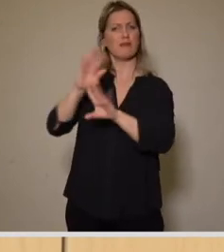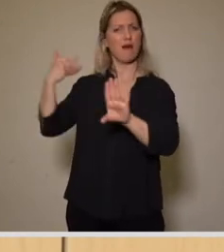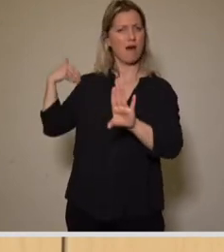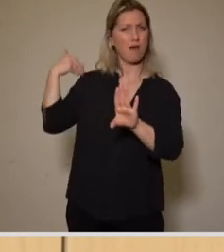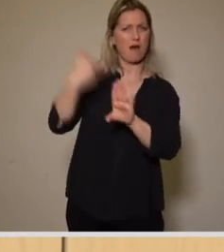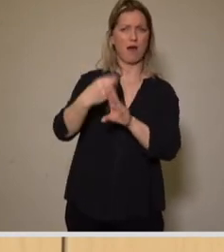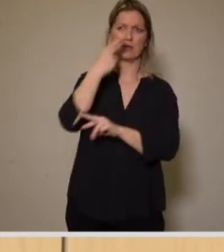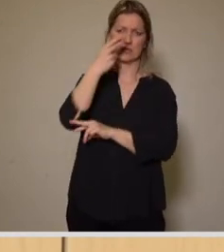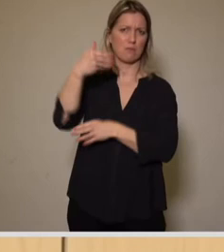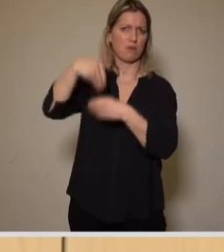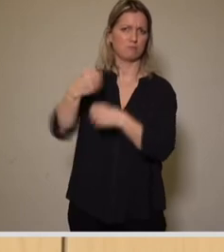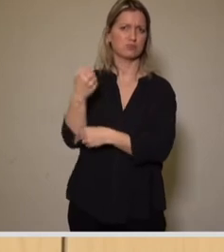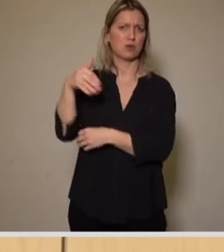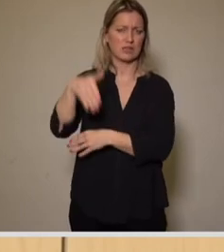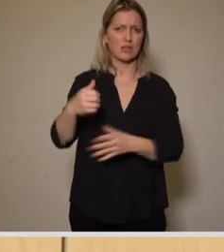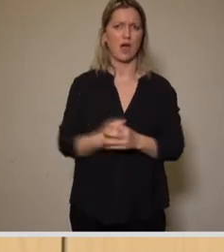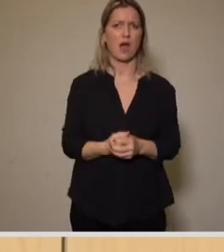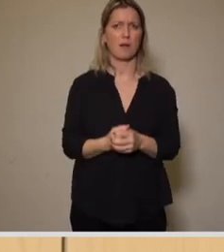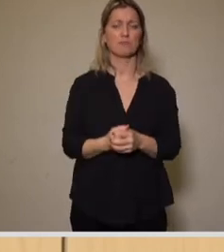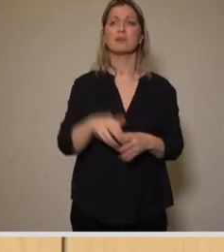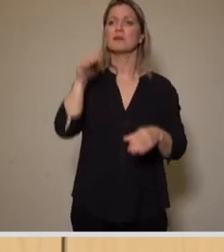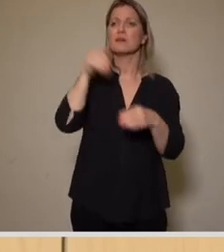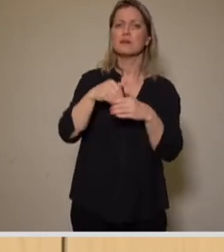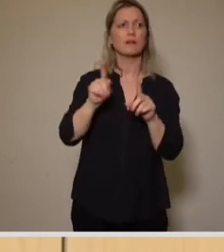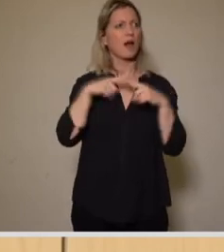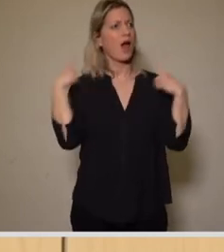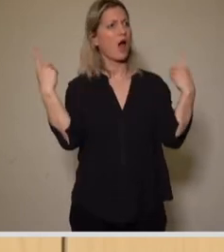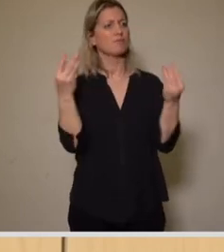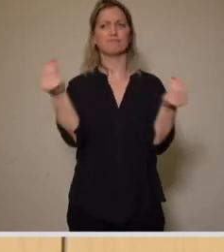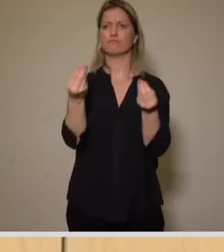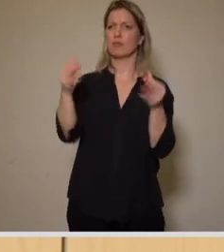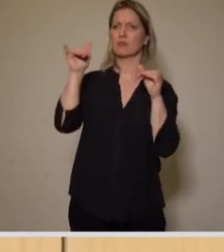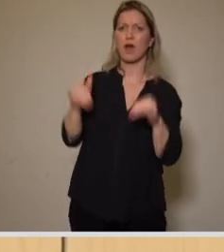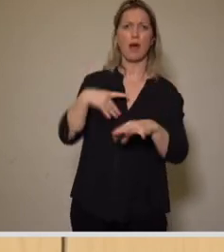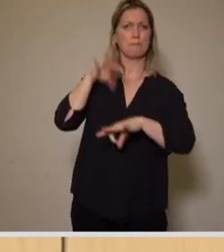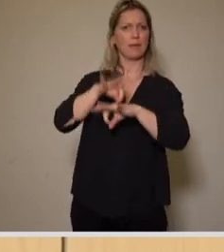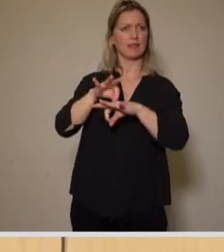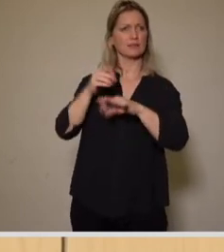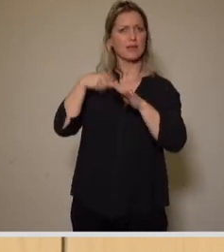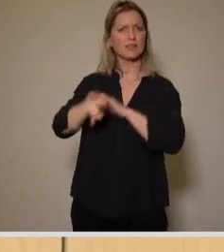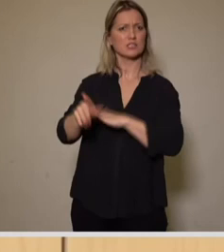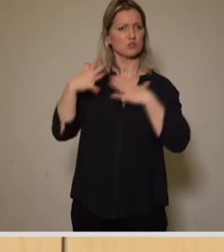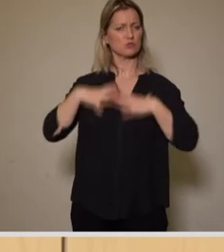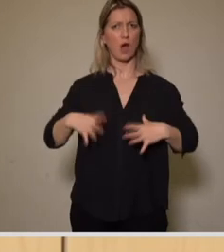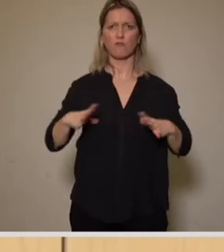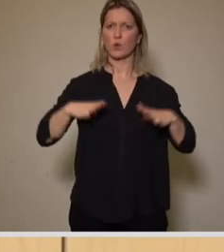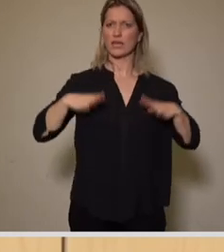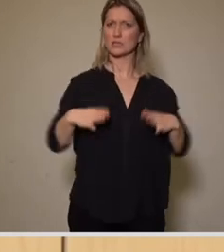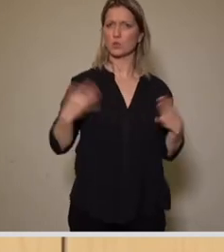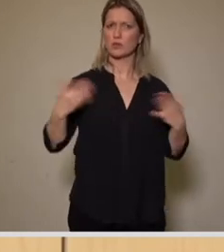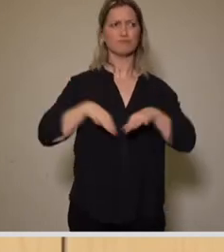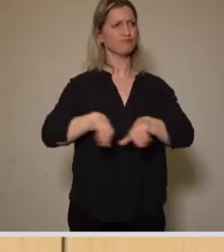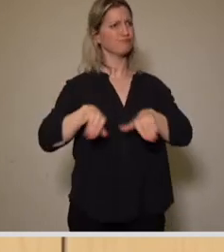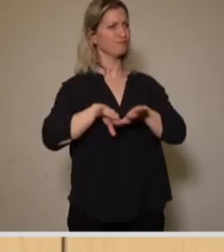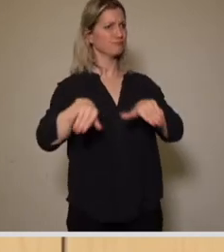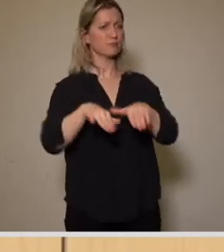Naturwissenschaft, Medizin, Körperertüchtigung und Raumkunst zum gesunden, neuen Menschen. Letztlich hat aber das Bad auch ganz praktisch seine